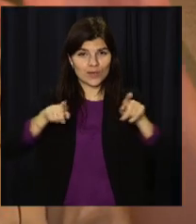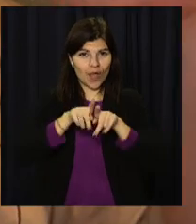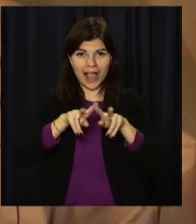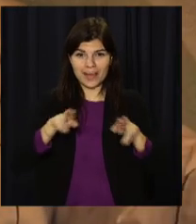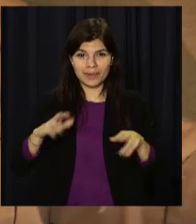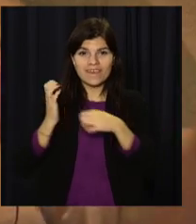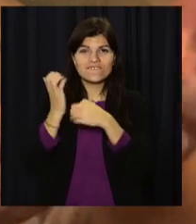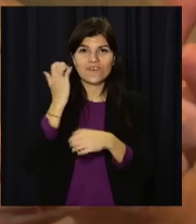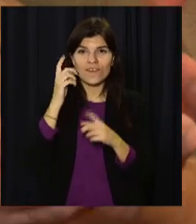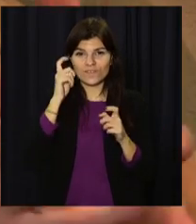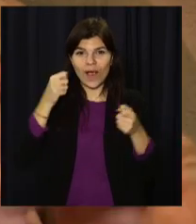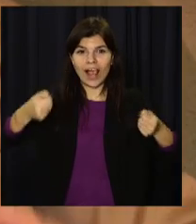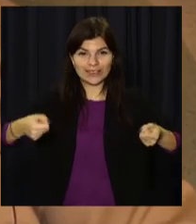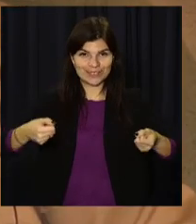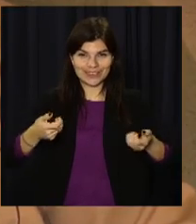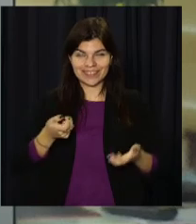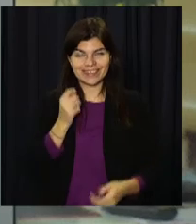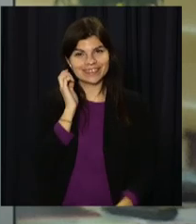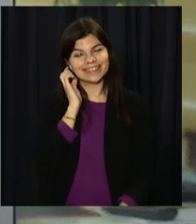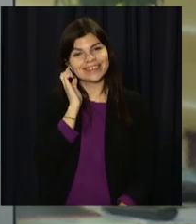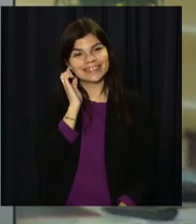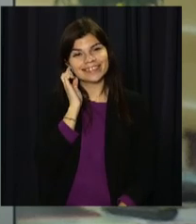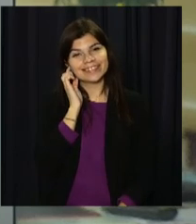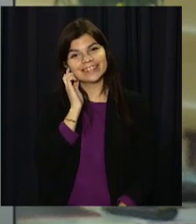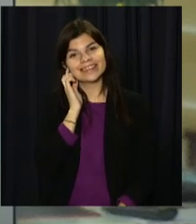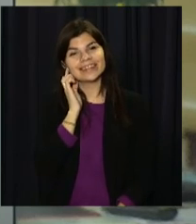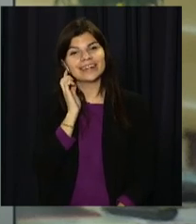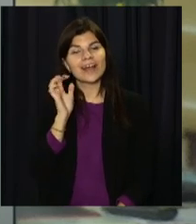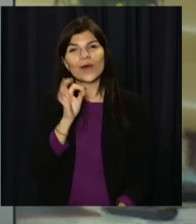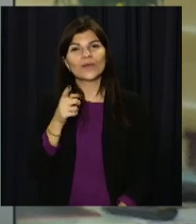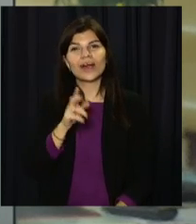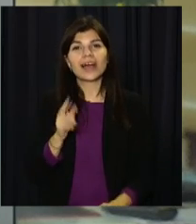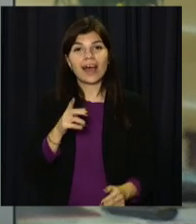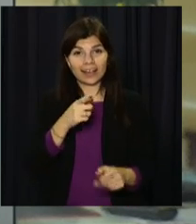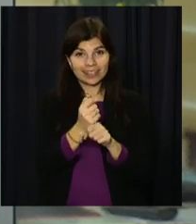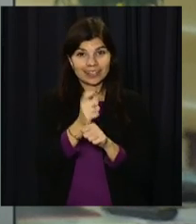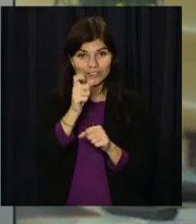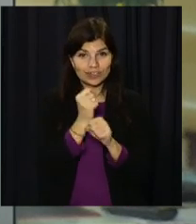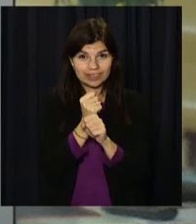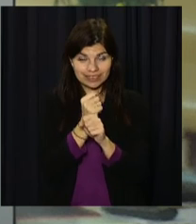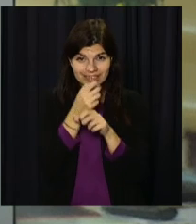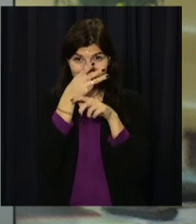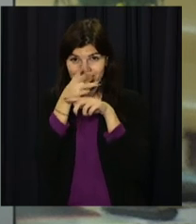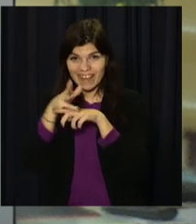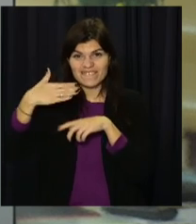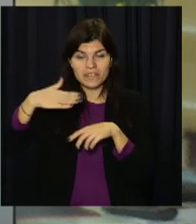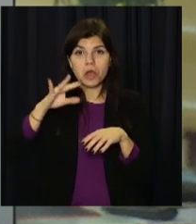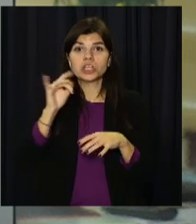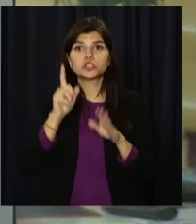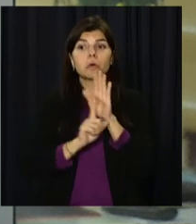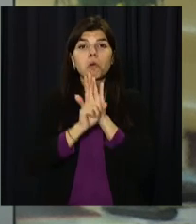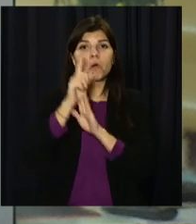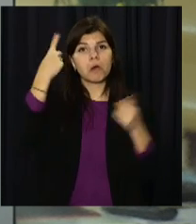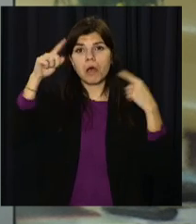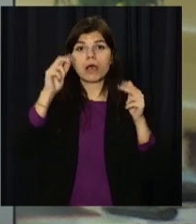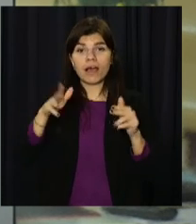Висилають мені картинку своєї кастрюли. Сюжет про те, як кондитер робить свої шедеври і з чого все почалося, дивіться